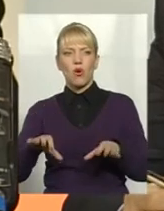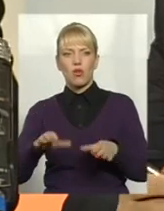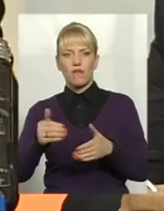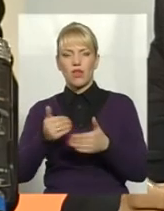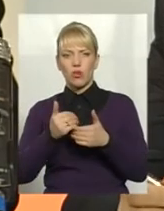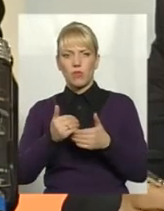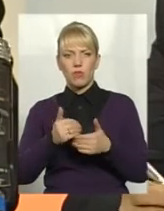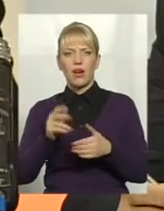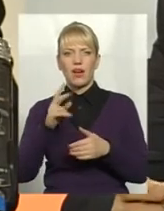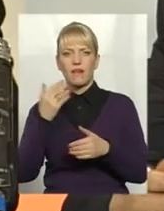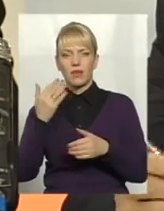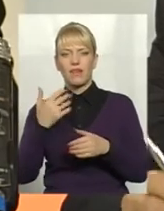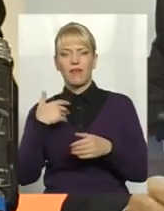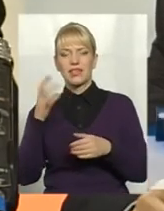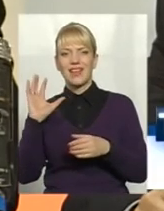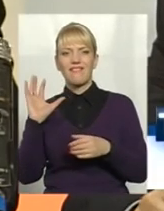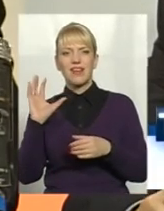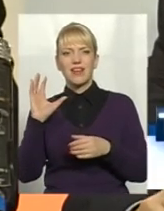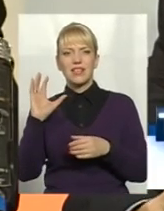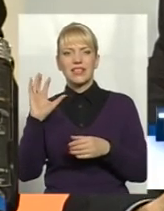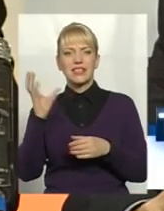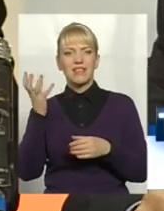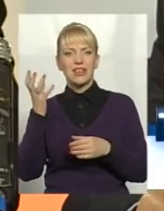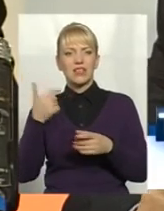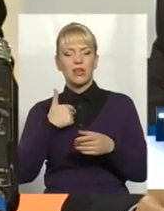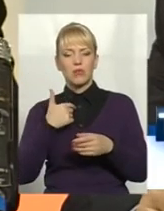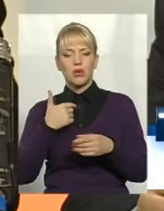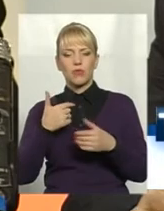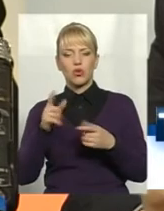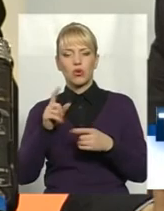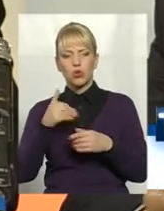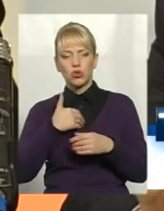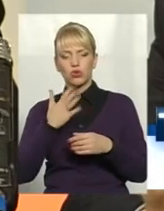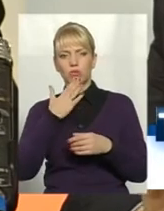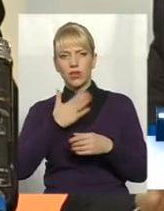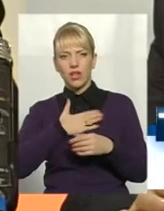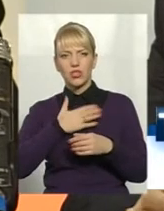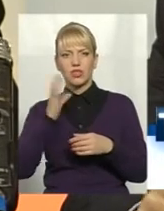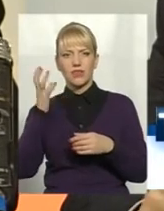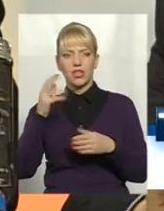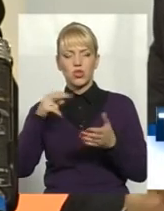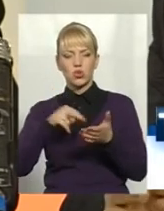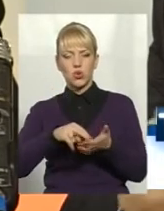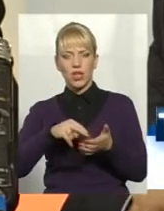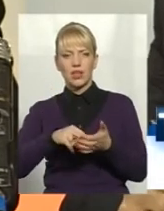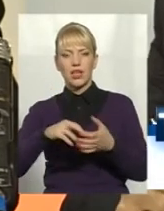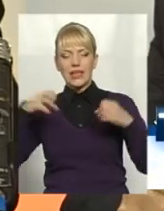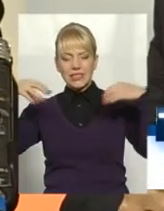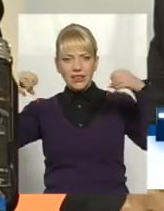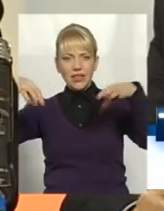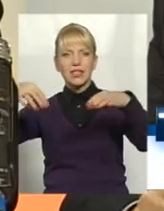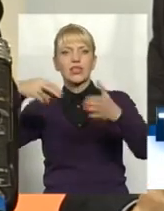випускаємо світильники, він хоче допомогти нам, щоб світильники наші стояли в нашому місці. Іде на зустріч.